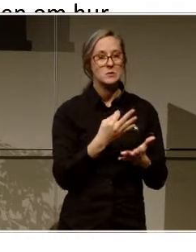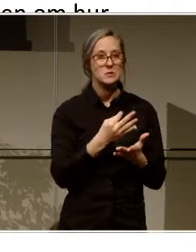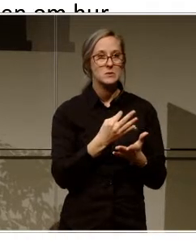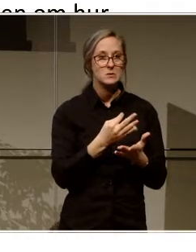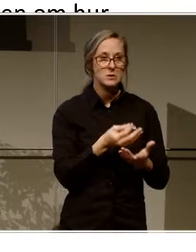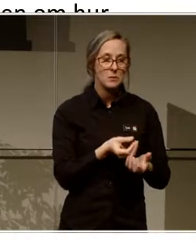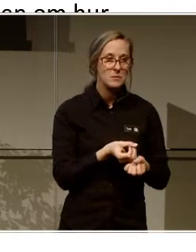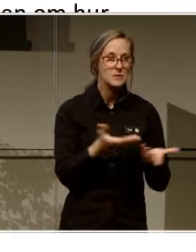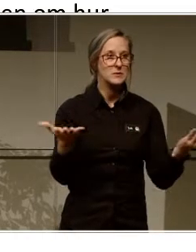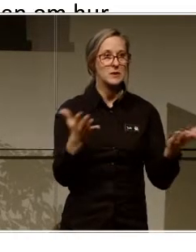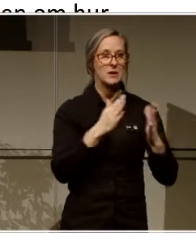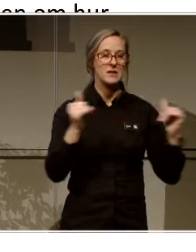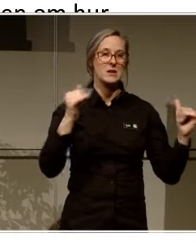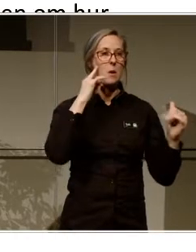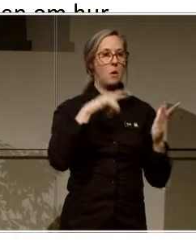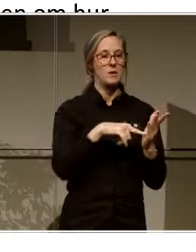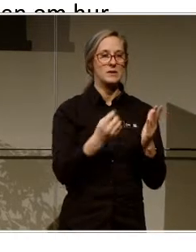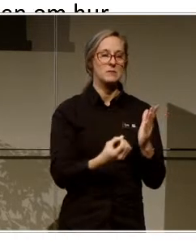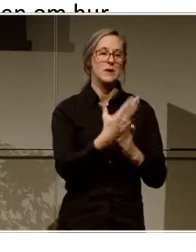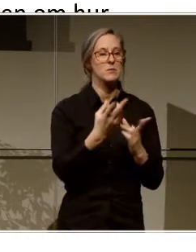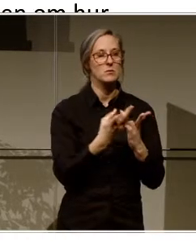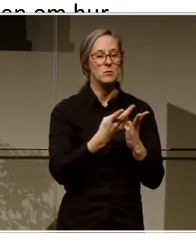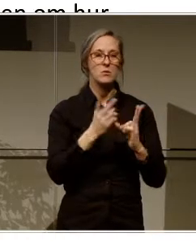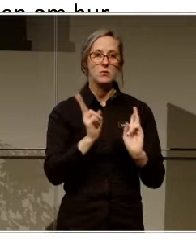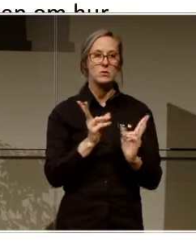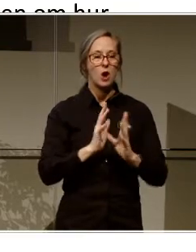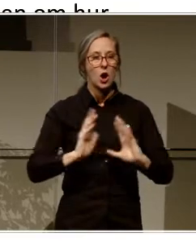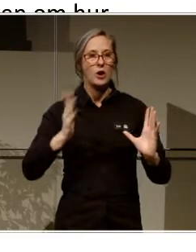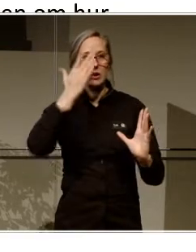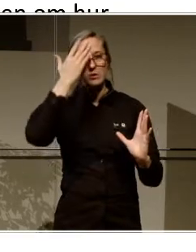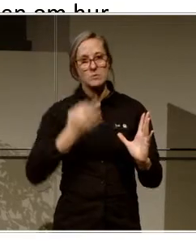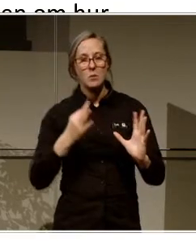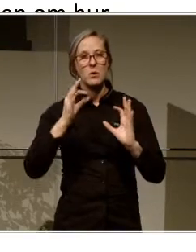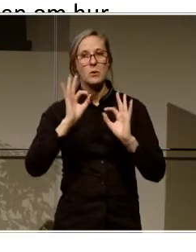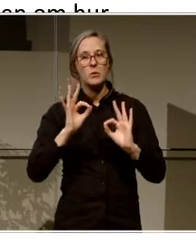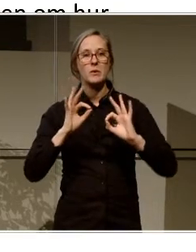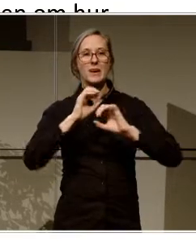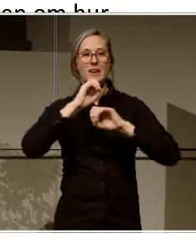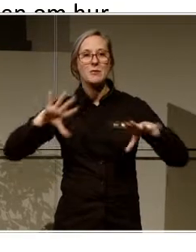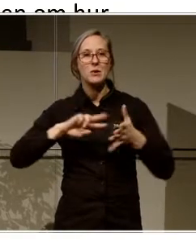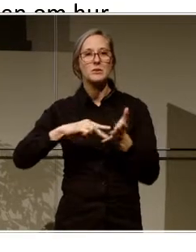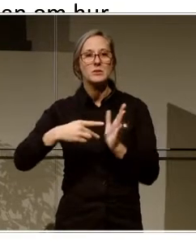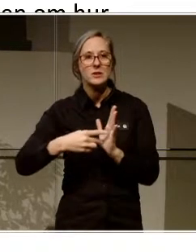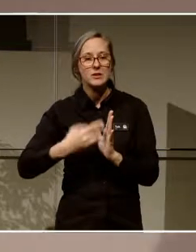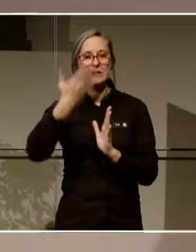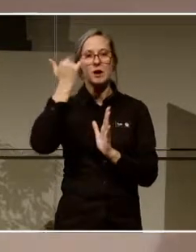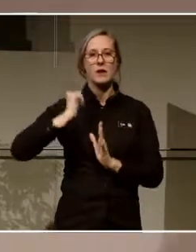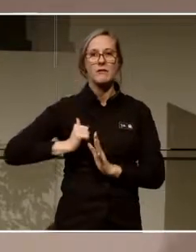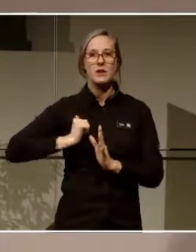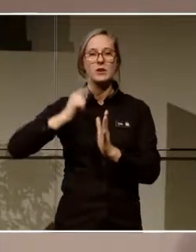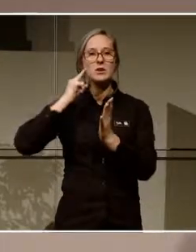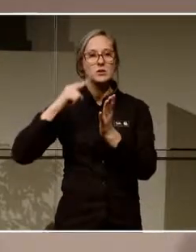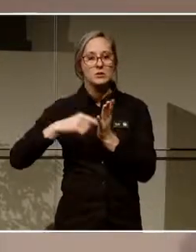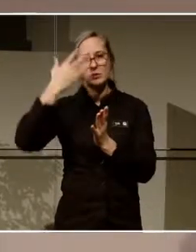åsiktsbildning. Man ska öka kunskapen om hur informationsteknik kan användas för kunskapsinhämtning,